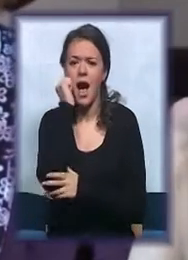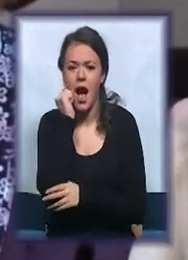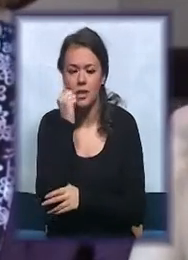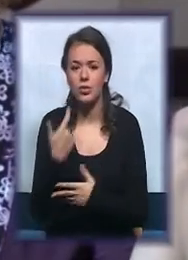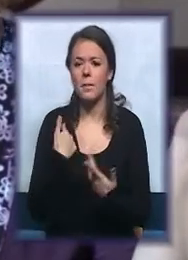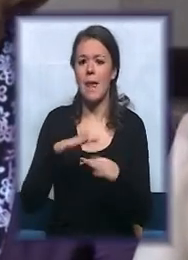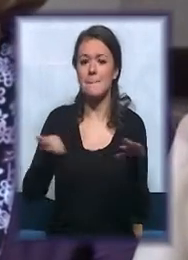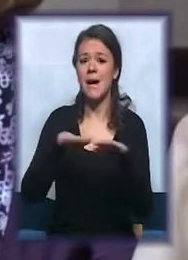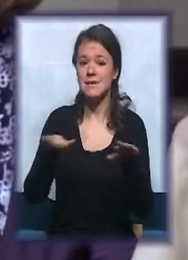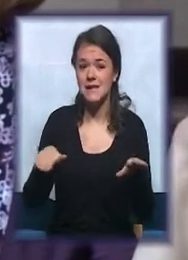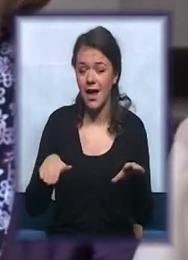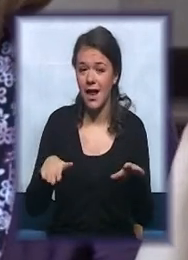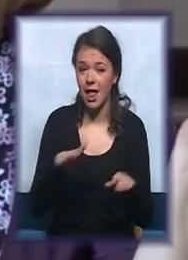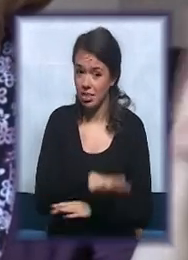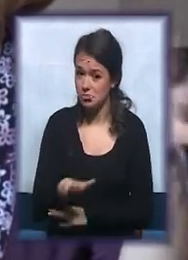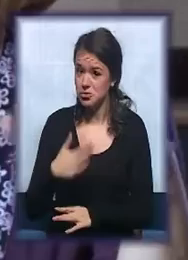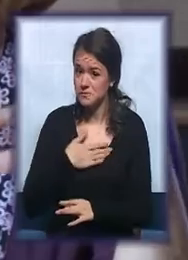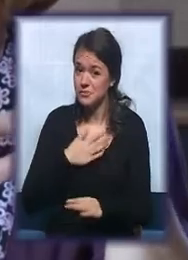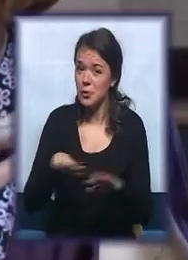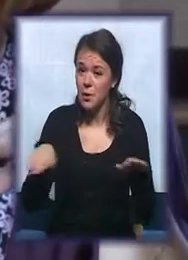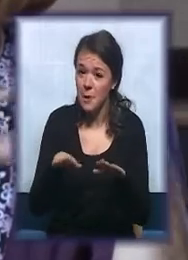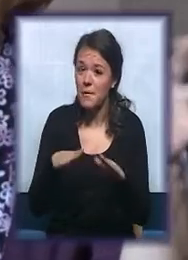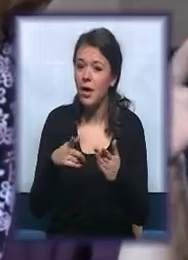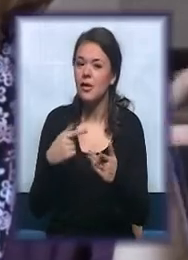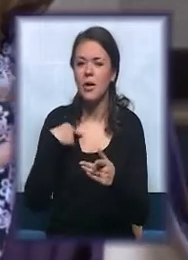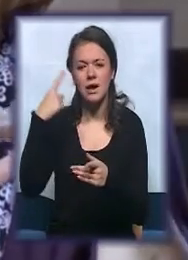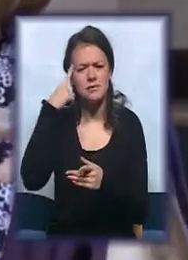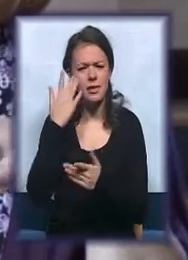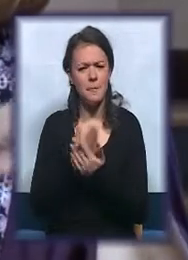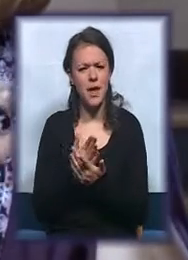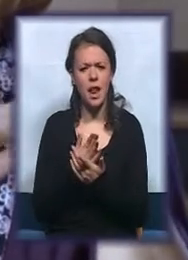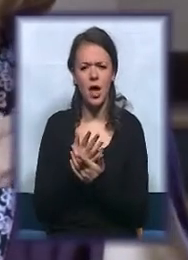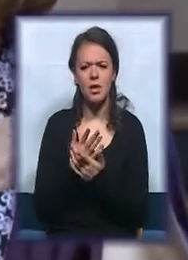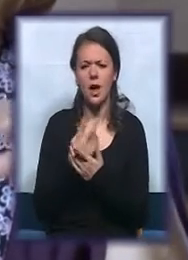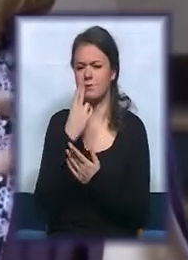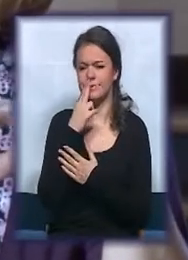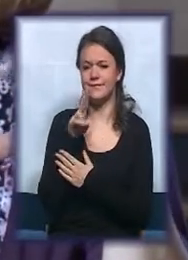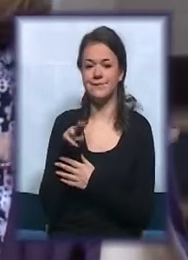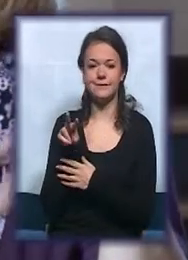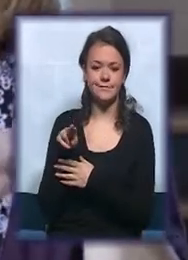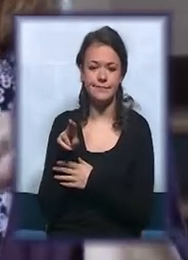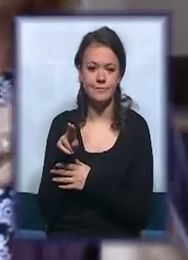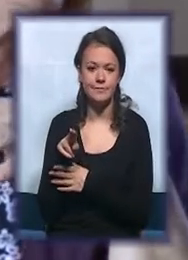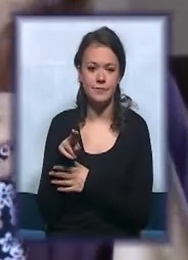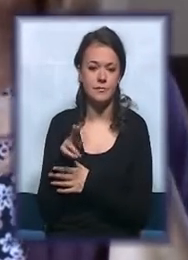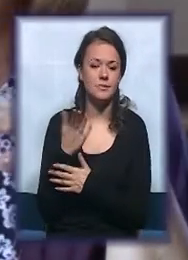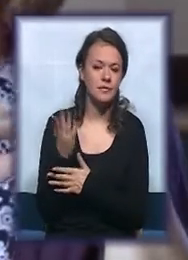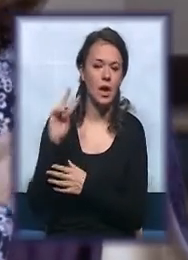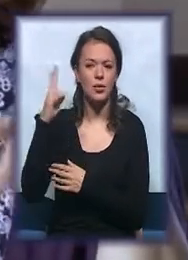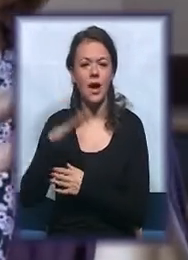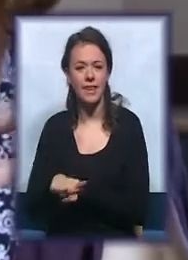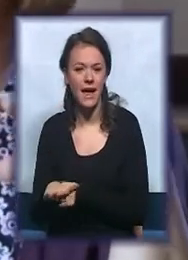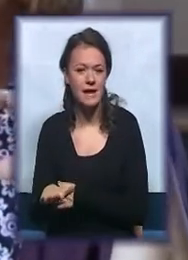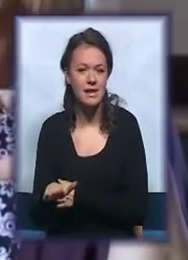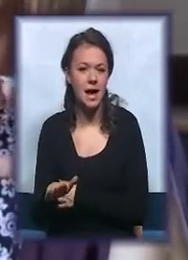bazene, deca su se kupala, deca su, znate, bilo je onog zaziranja, komšil, ovaj, druga